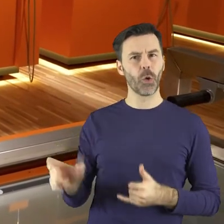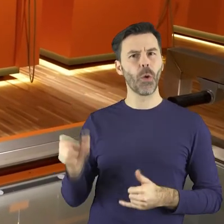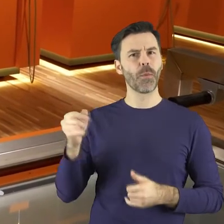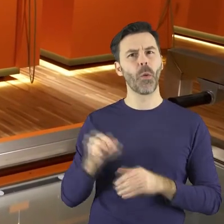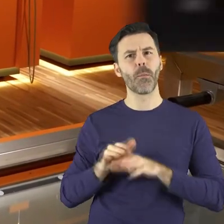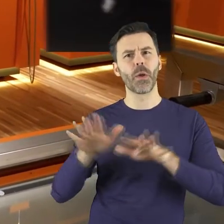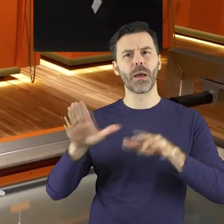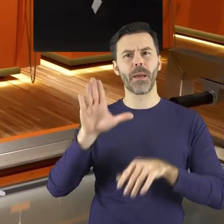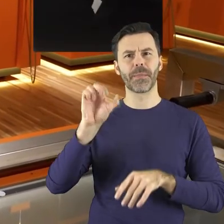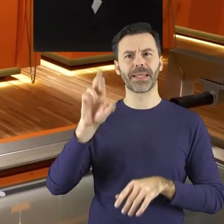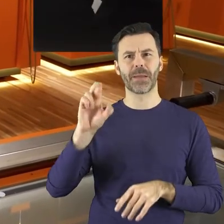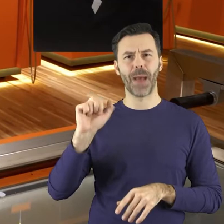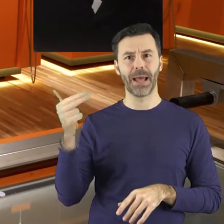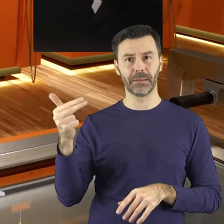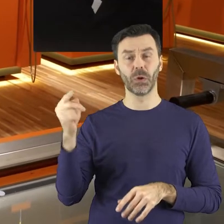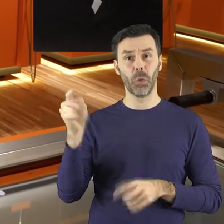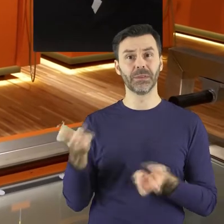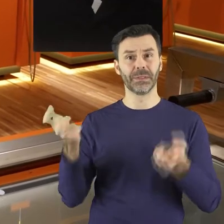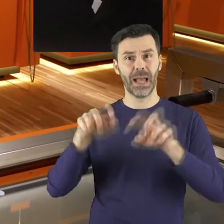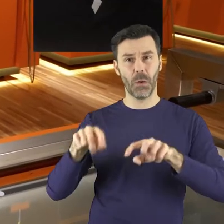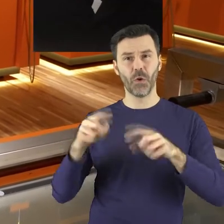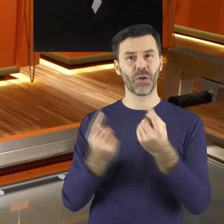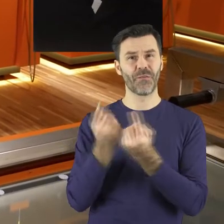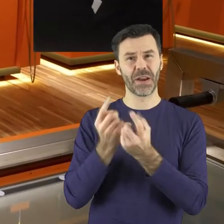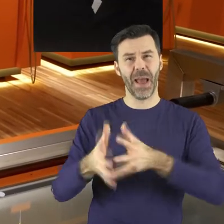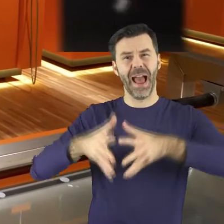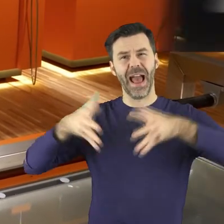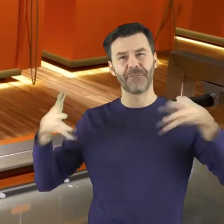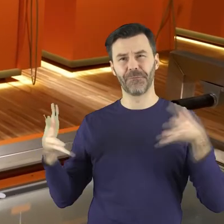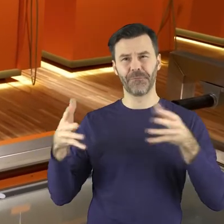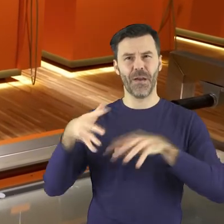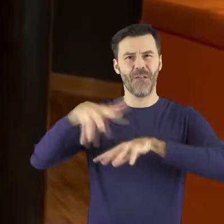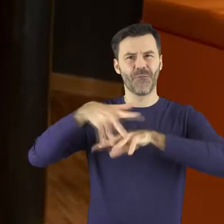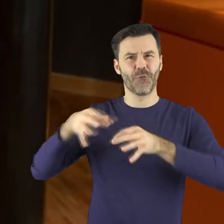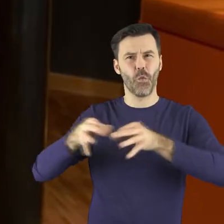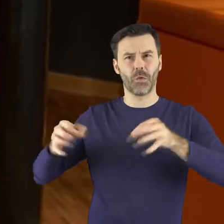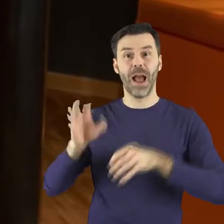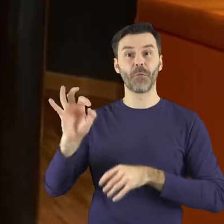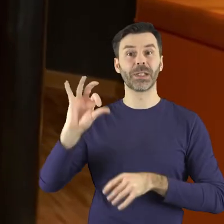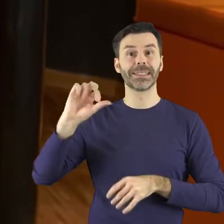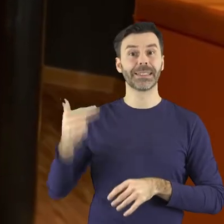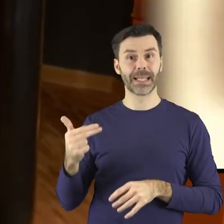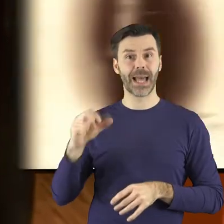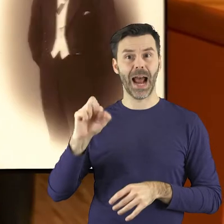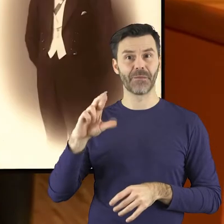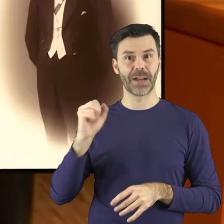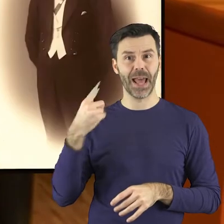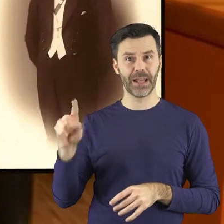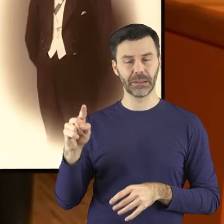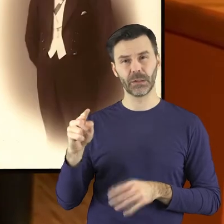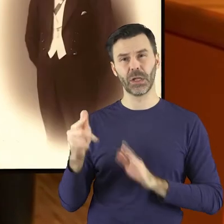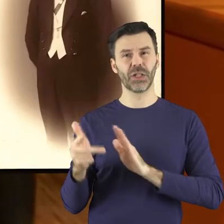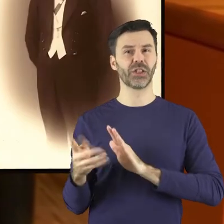łódzkich był Robert Biderman, założyciel wielkiego przedsiębiorstwa wukienniczego. Jego syn Alfred w latach 80.